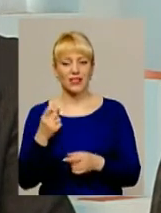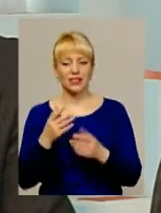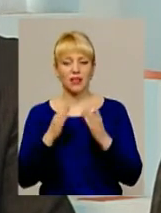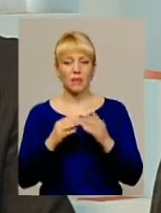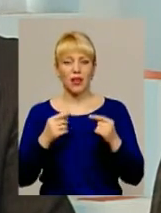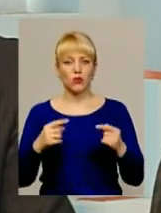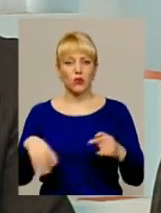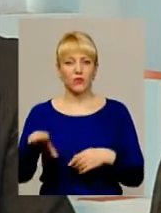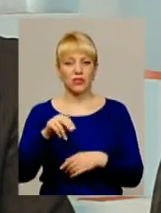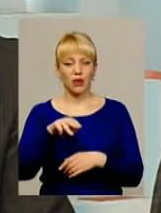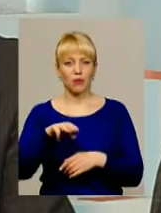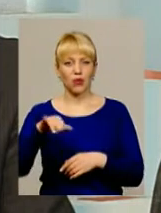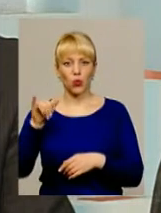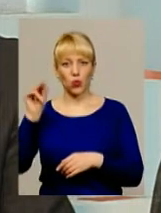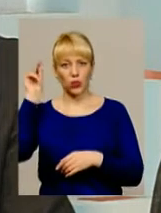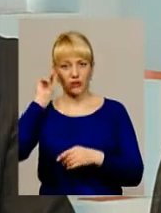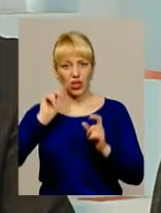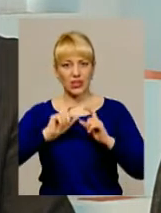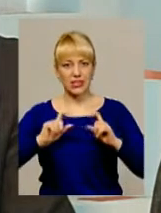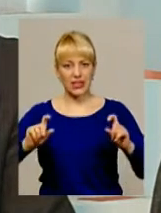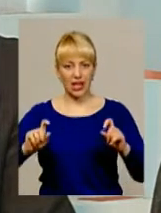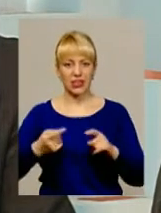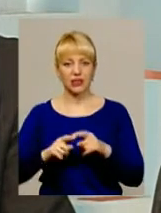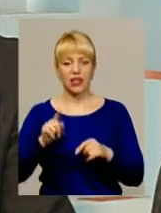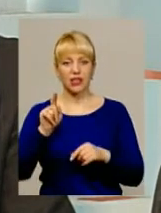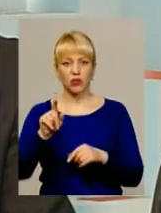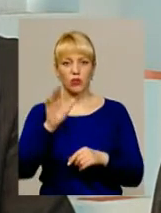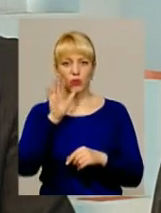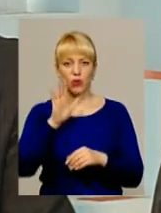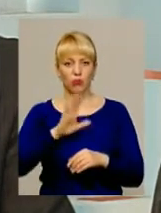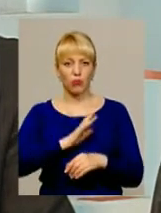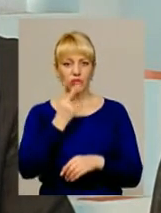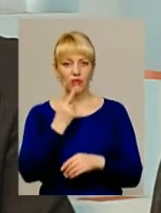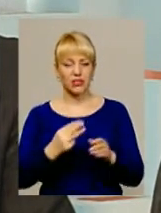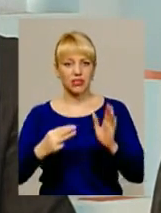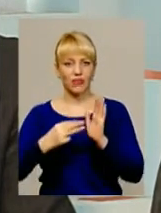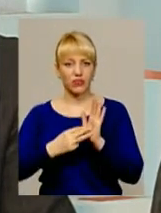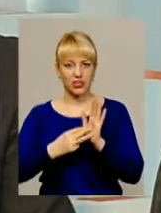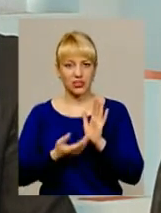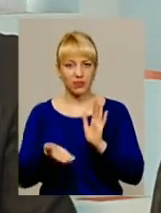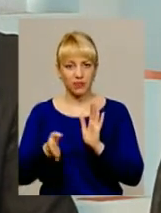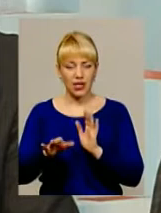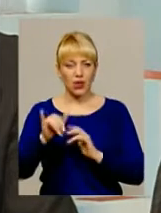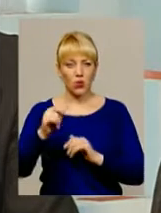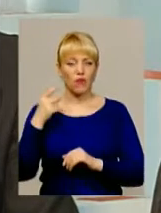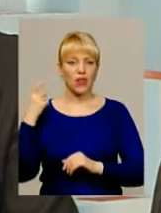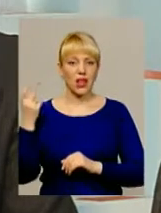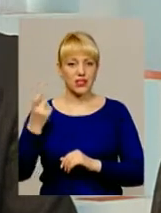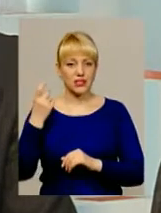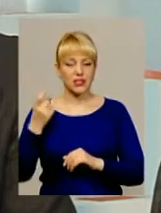тих професійно-технічних навчальних заходів. Їх на ту пору було 28 у власність